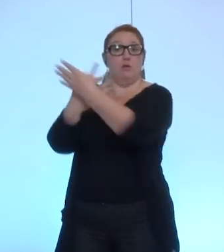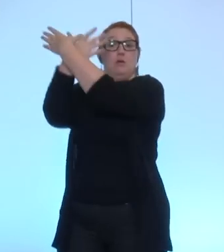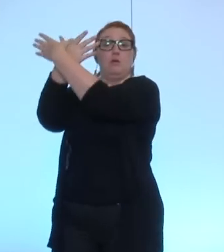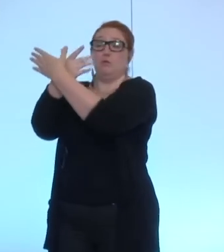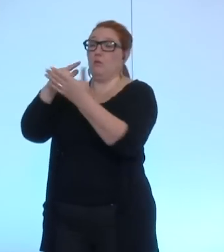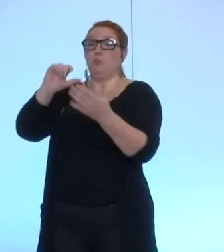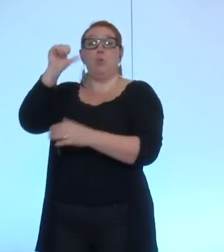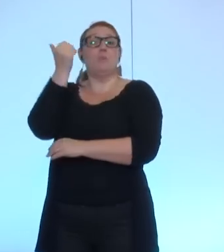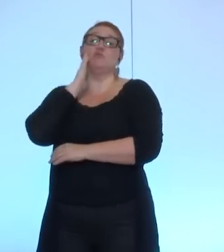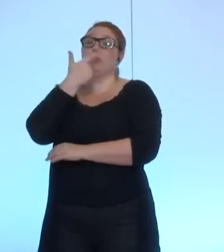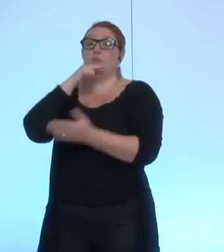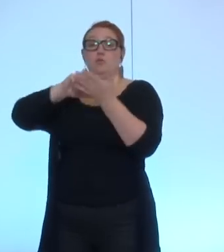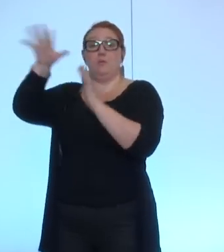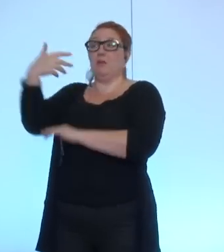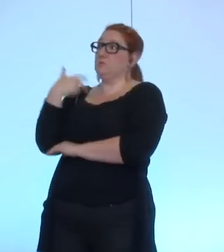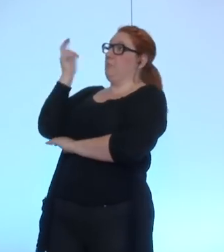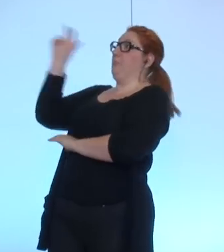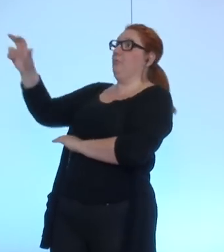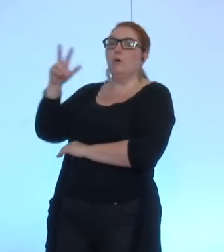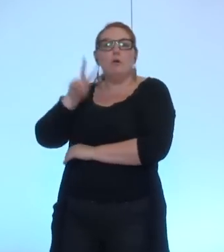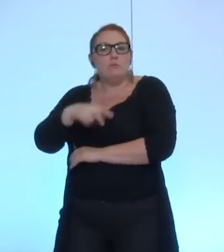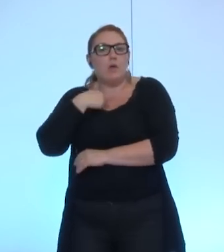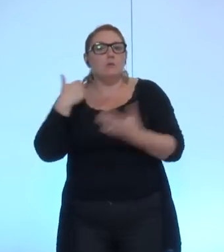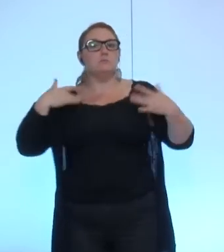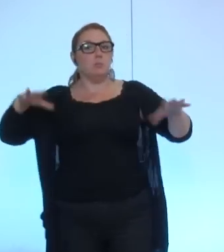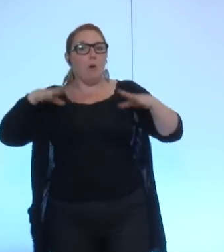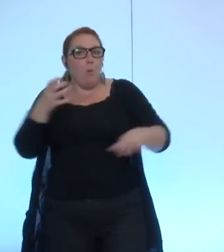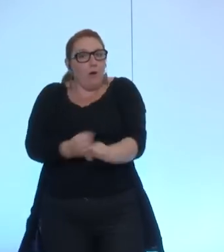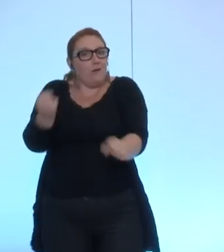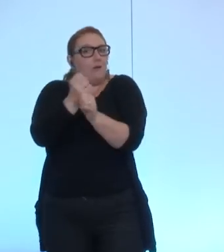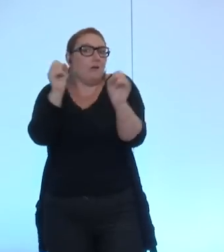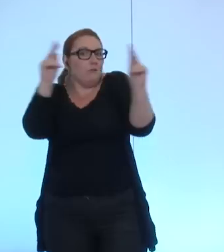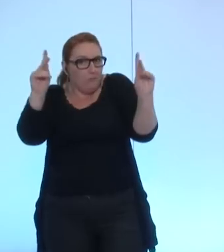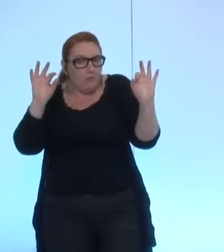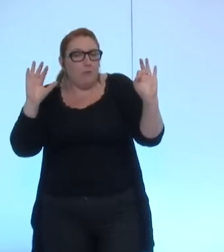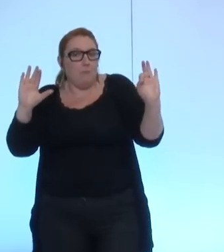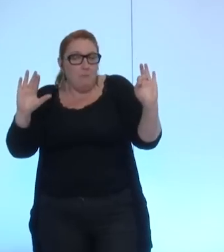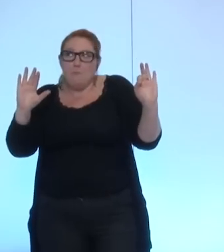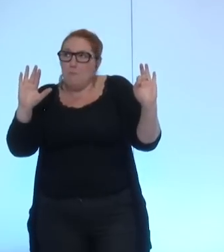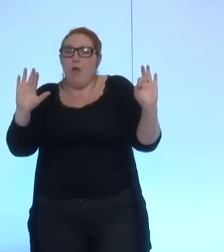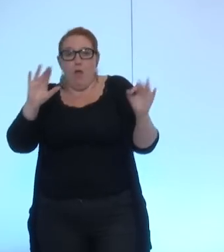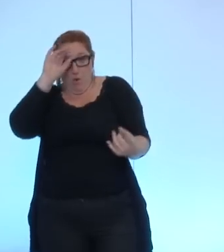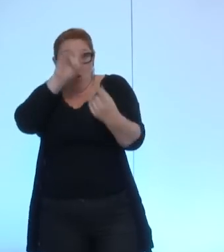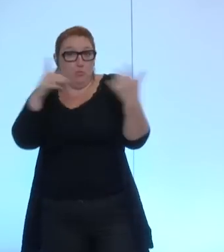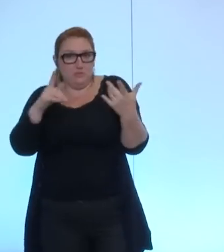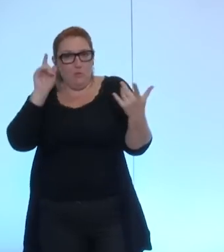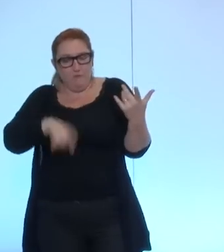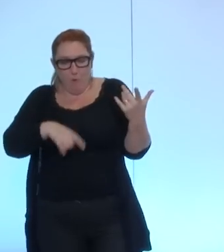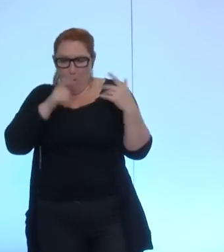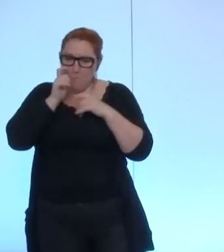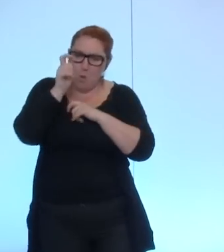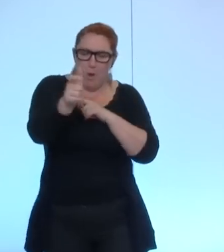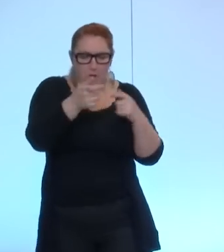cette agglomération c'est pas moi qui l'ai inventée on est bien d'accord mais elle a pour but de générer un peu plus de cohérence économique